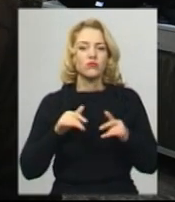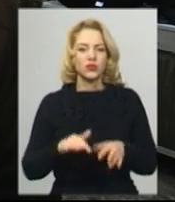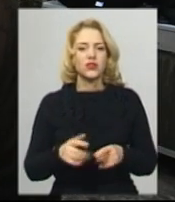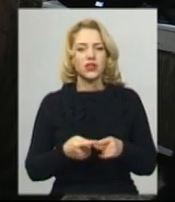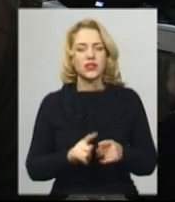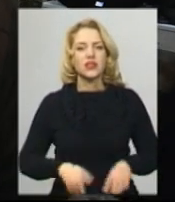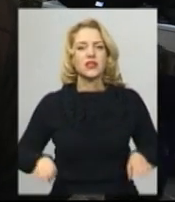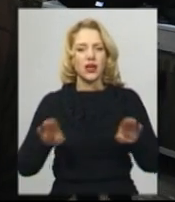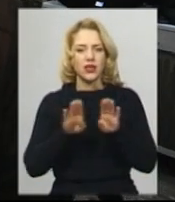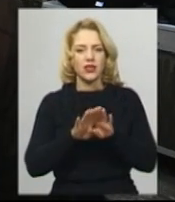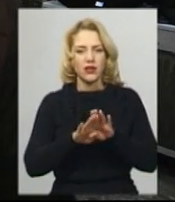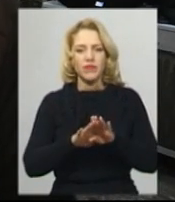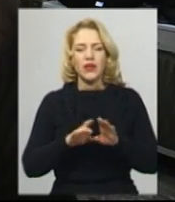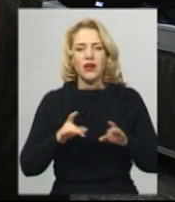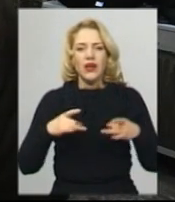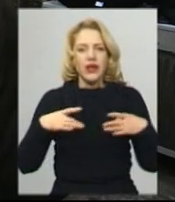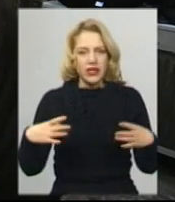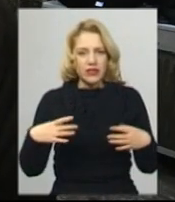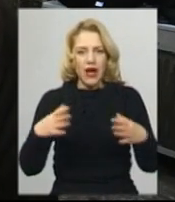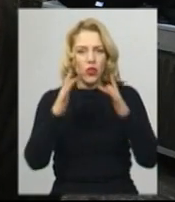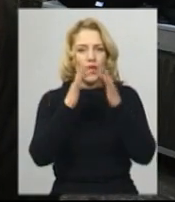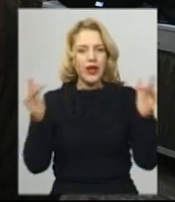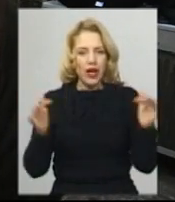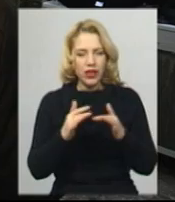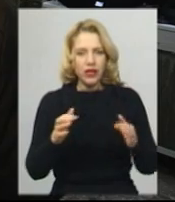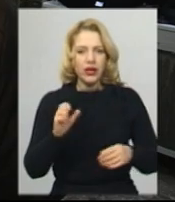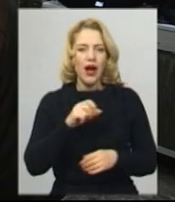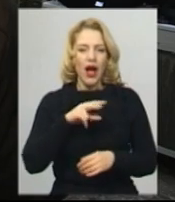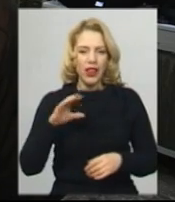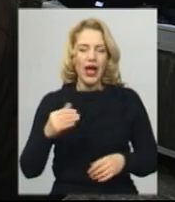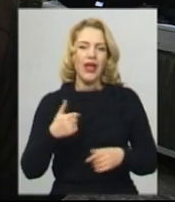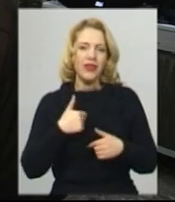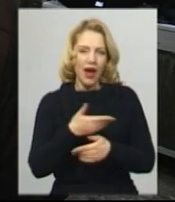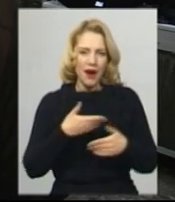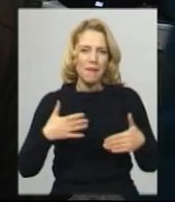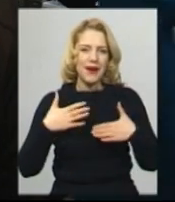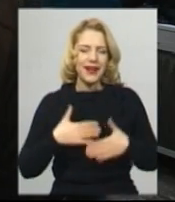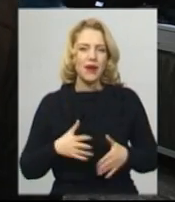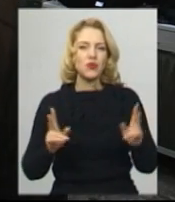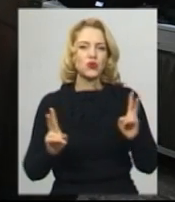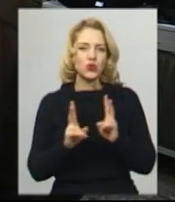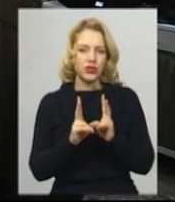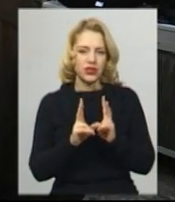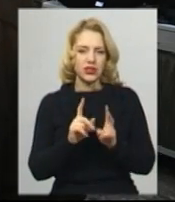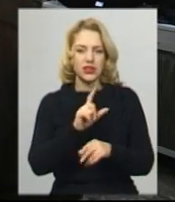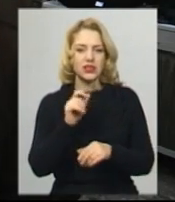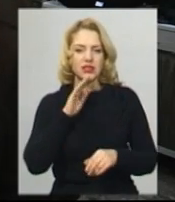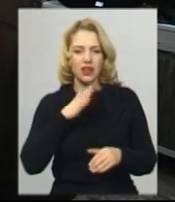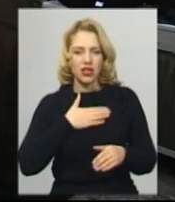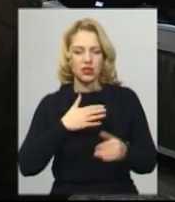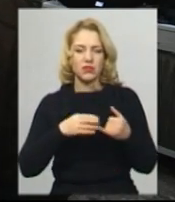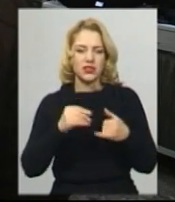закриття Різдвяної линки. Але нам дуже приємно зустрітися з нашими